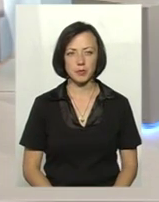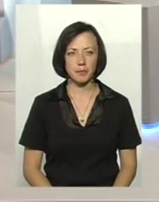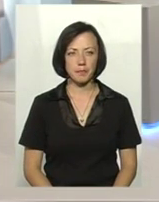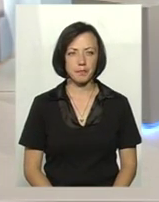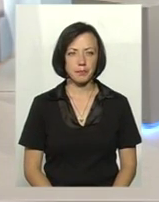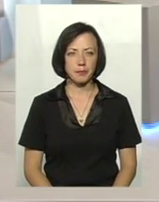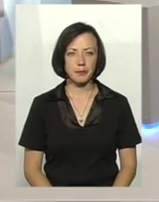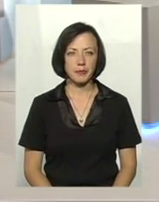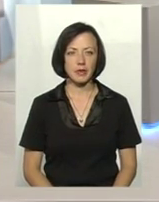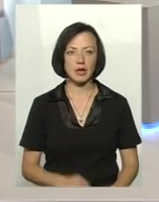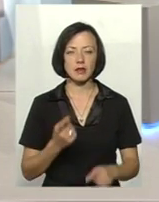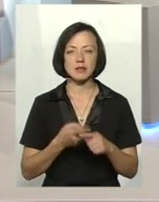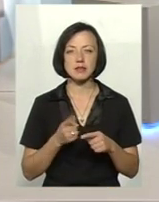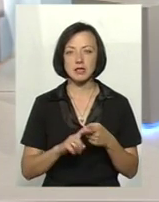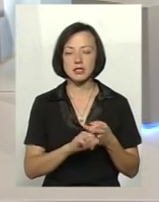Це залежить від того,